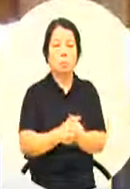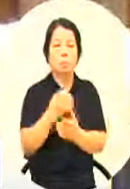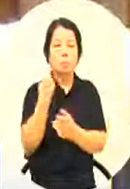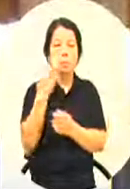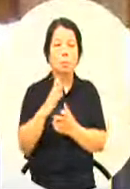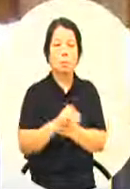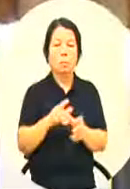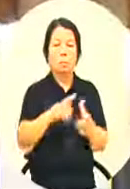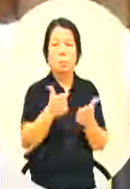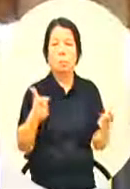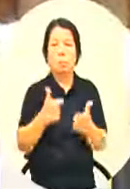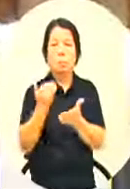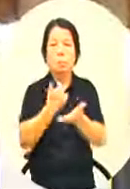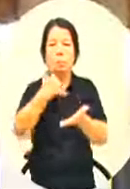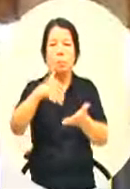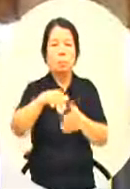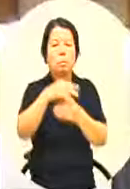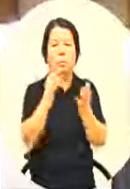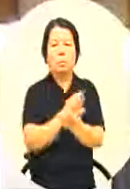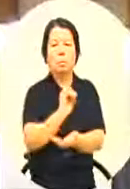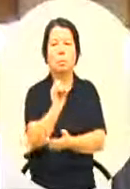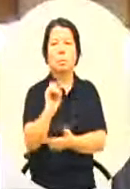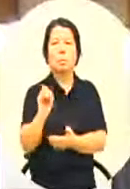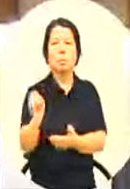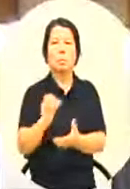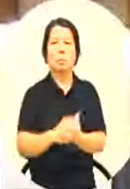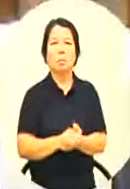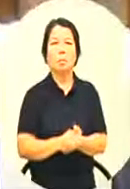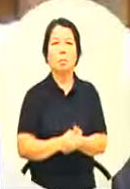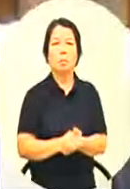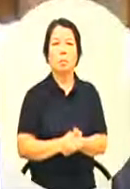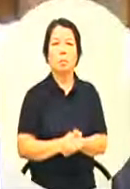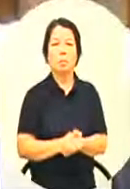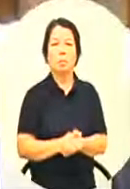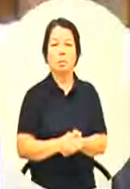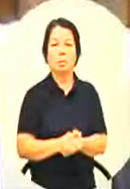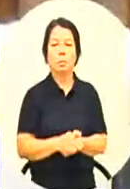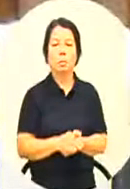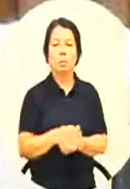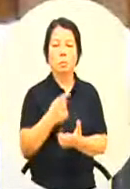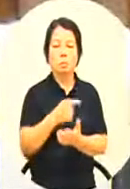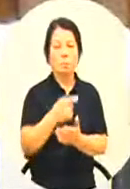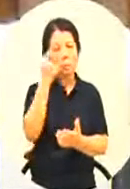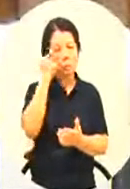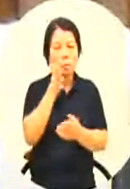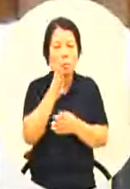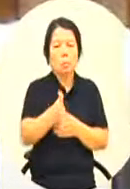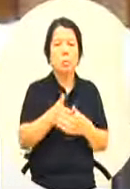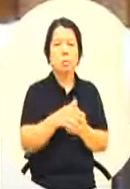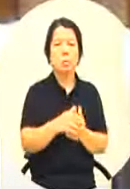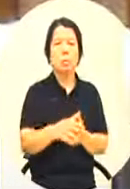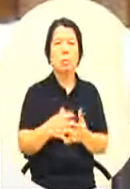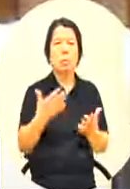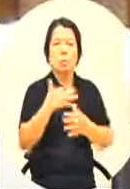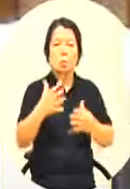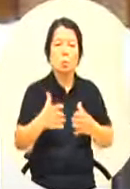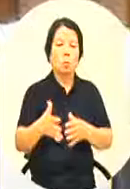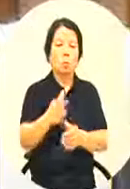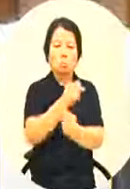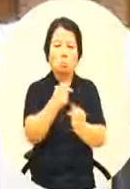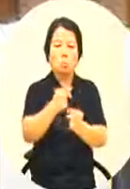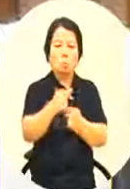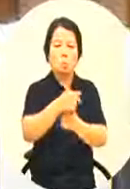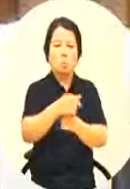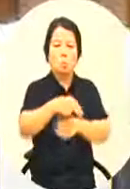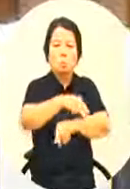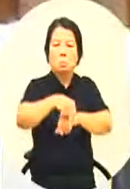的政策预算是零是零我想问的是没有一个整体的文化政策概念